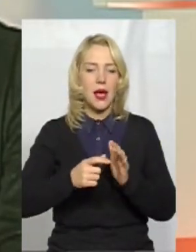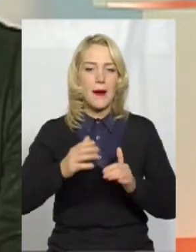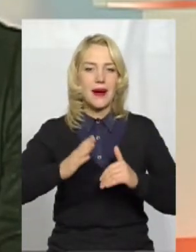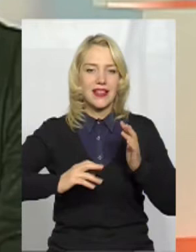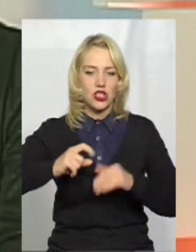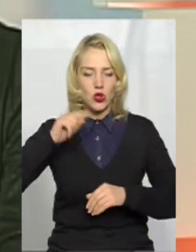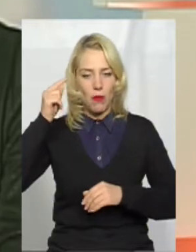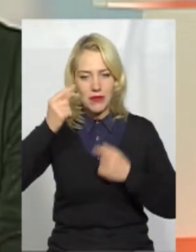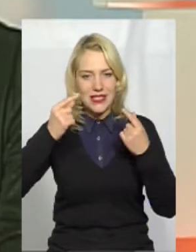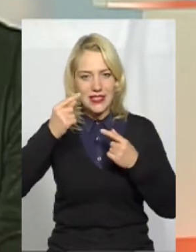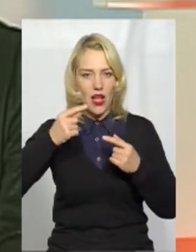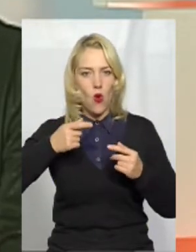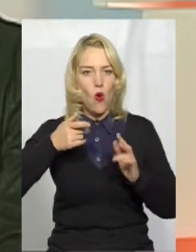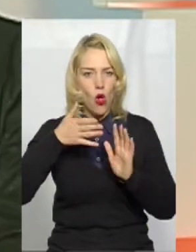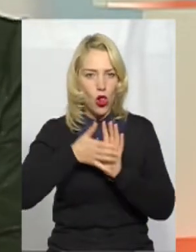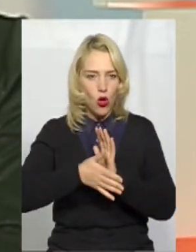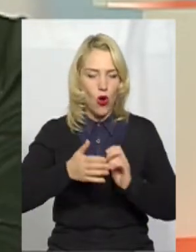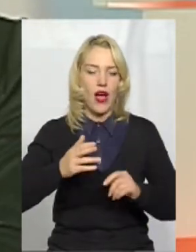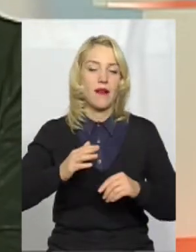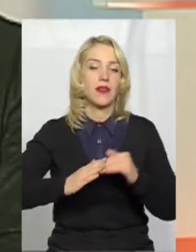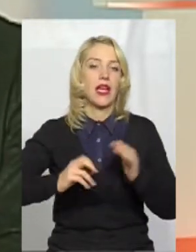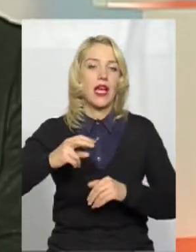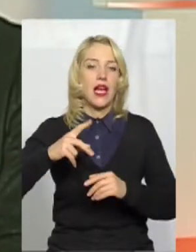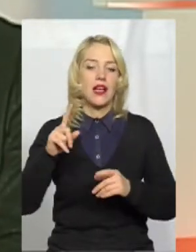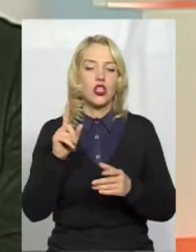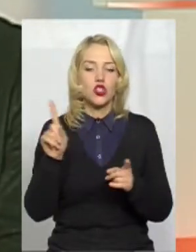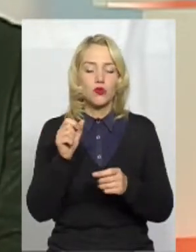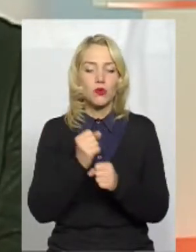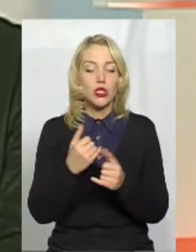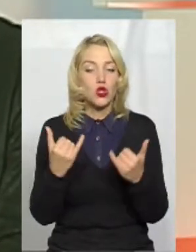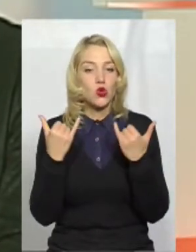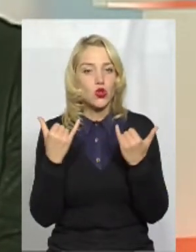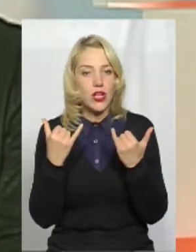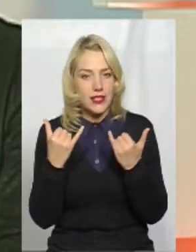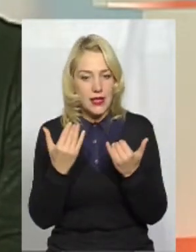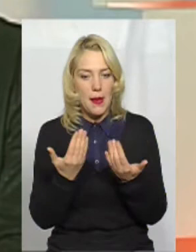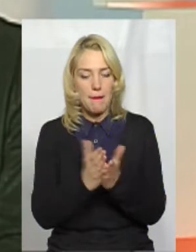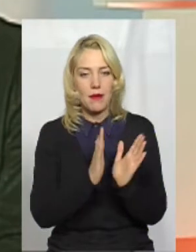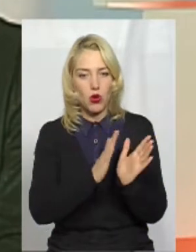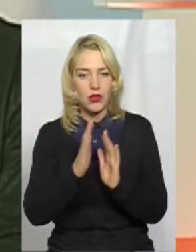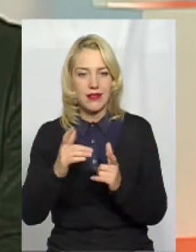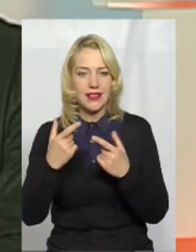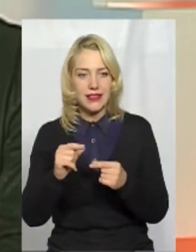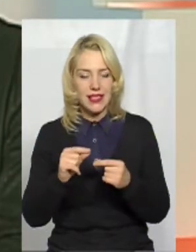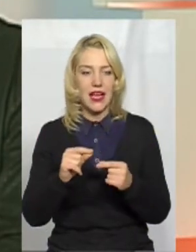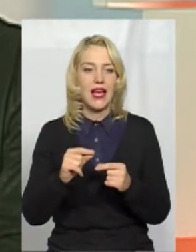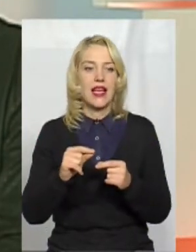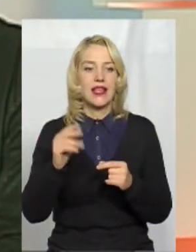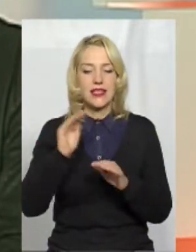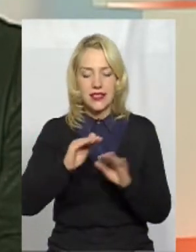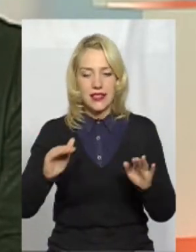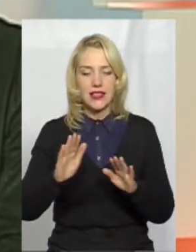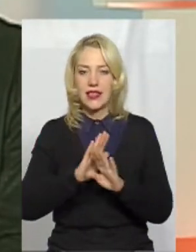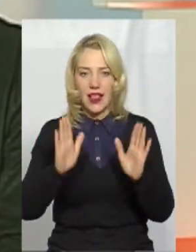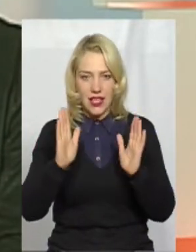Зараз школи працюють над тим, щоб зробити сучасні бібліотеки, де діти не лише з особливими освітніми потребами,